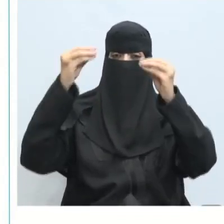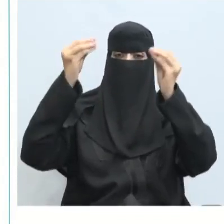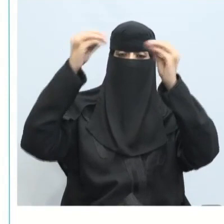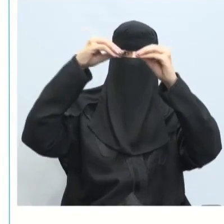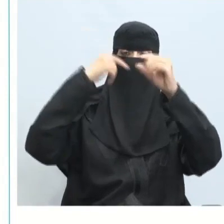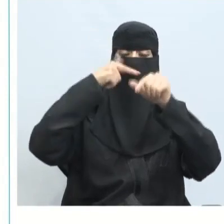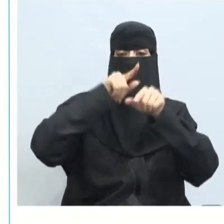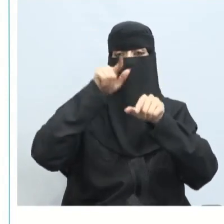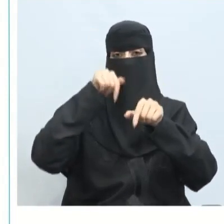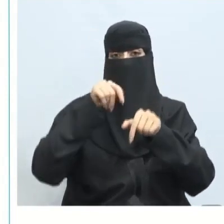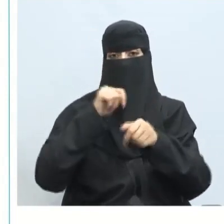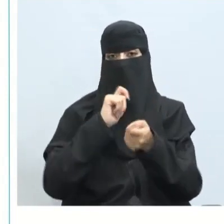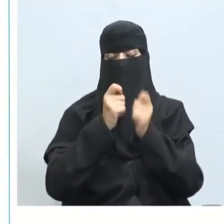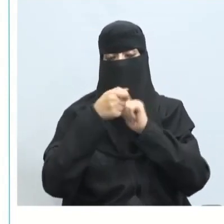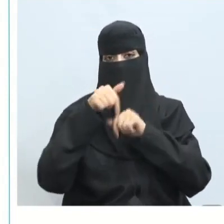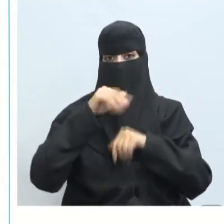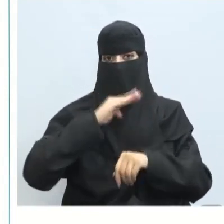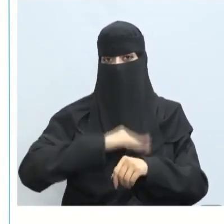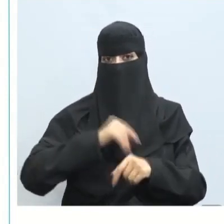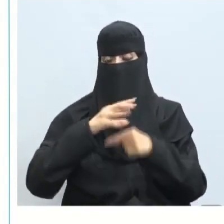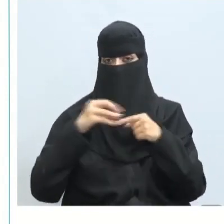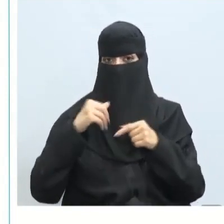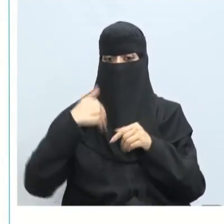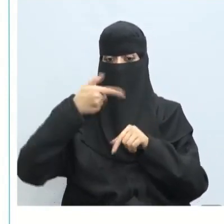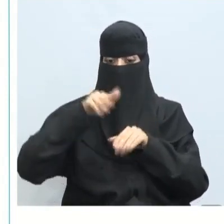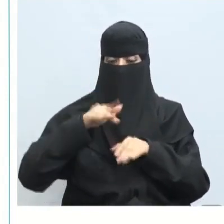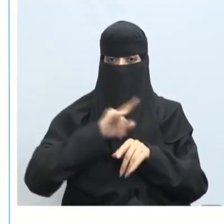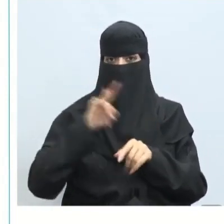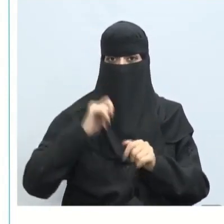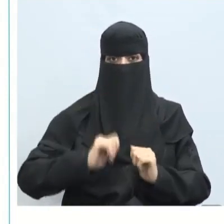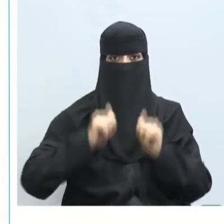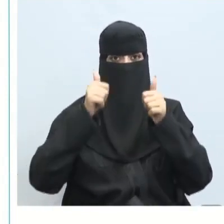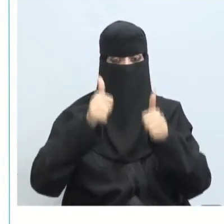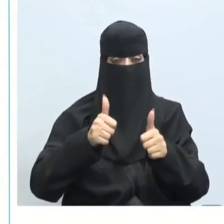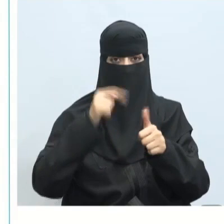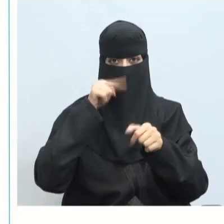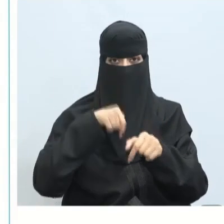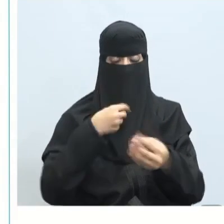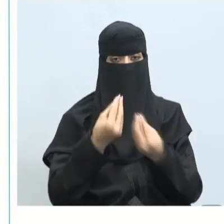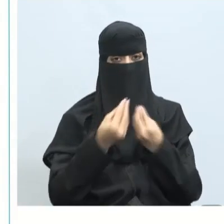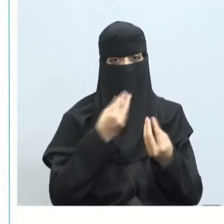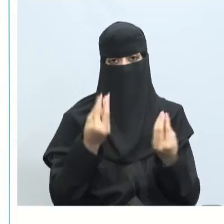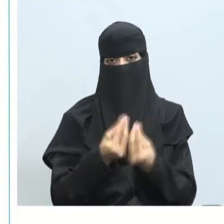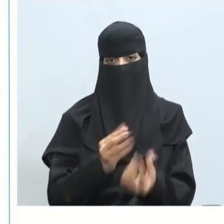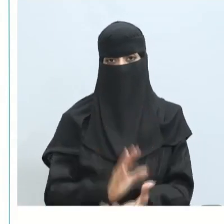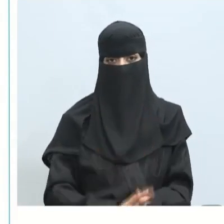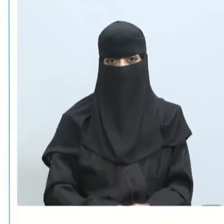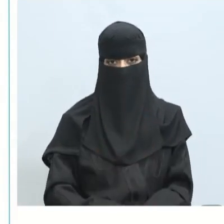يوم بالتأكيد يتحول الضغط إلى سلبي وبالتالي قد لا نستطيع التعامل معه